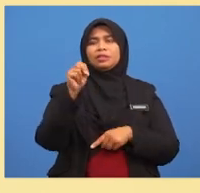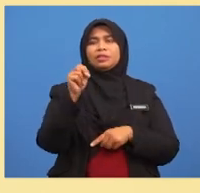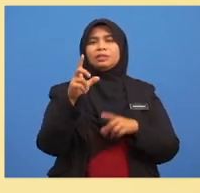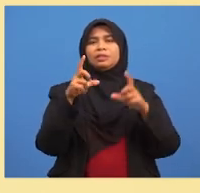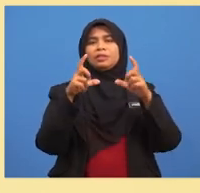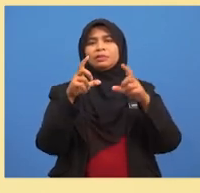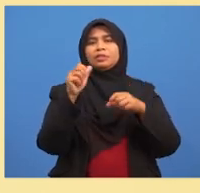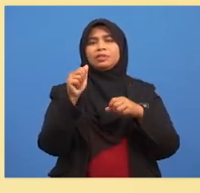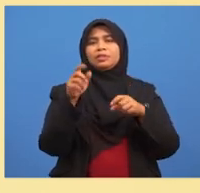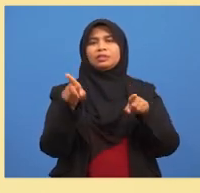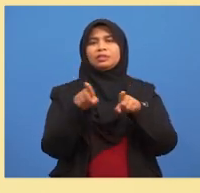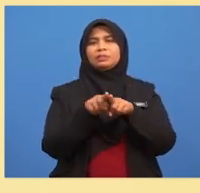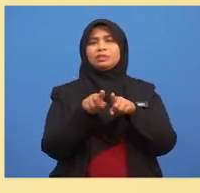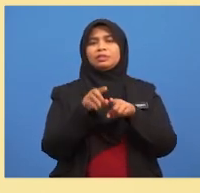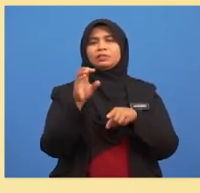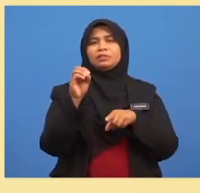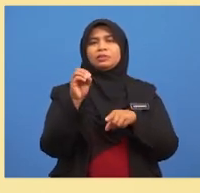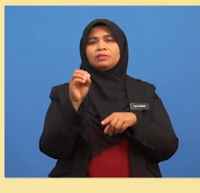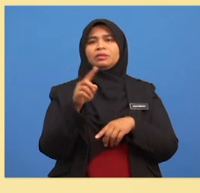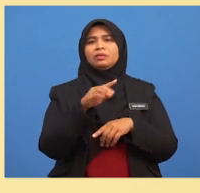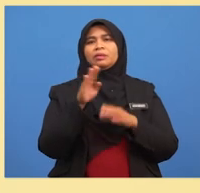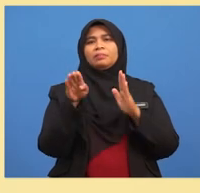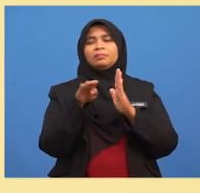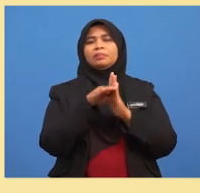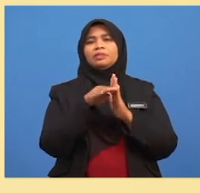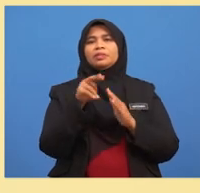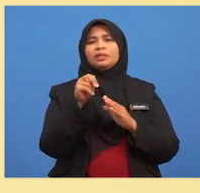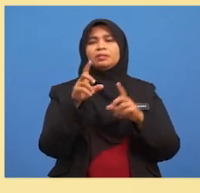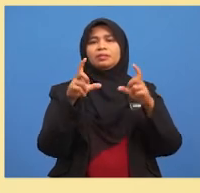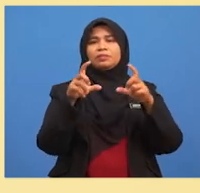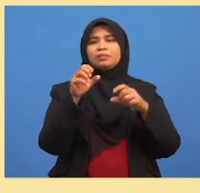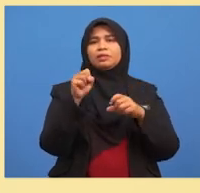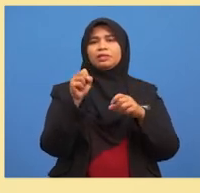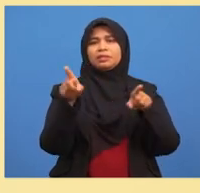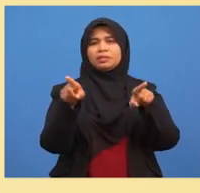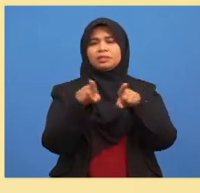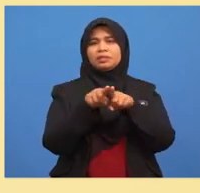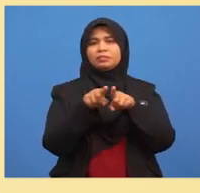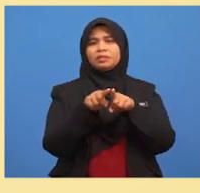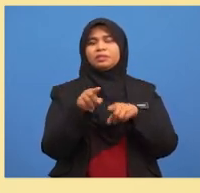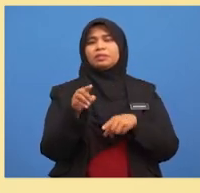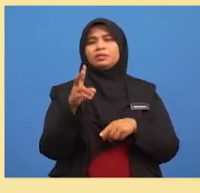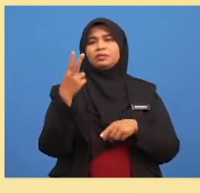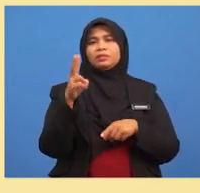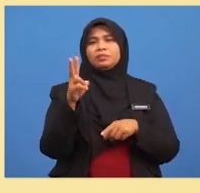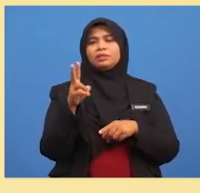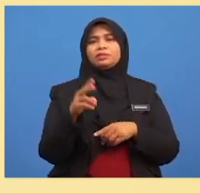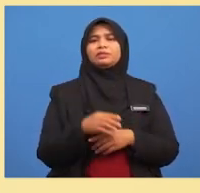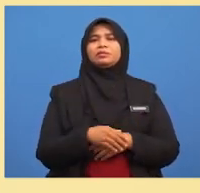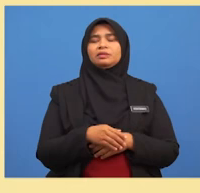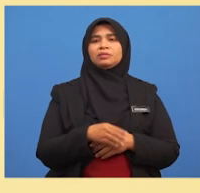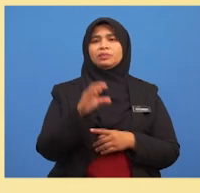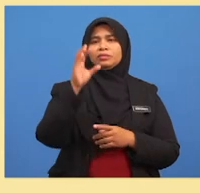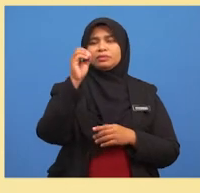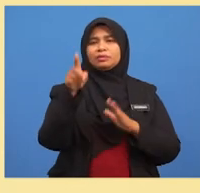dalam kurungan A Per n dalam kurungan S Sifar per 12